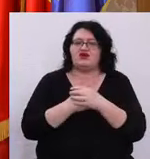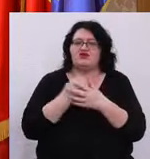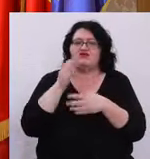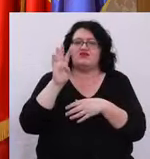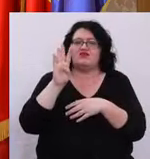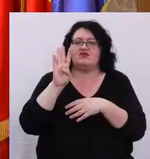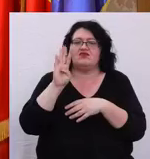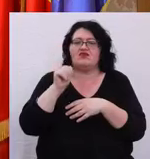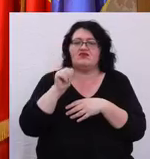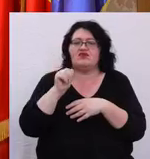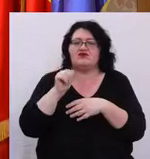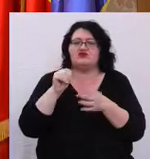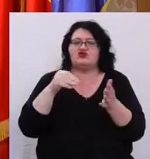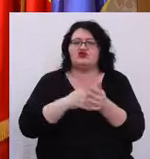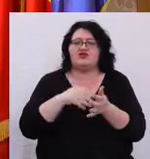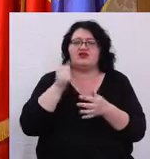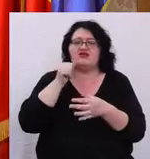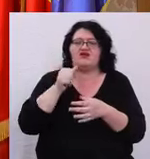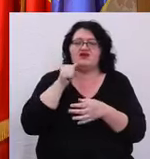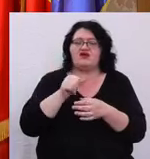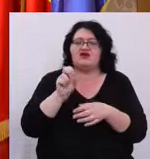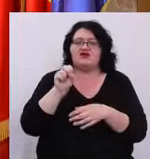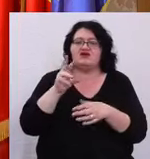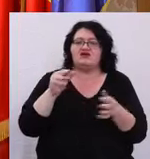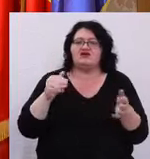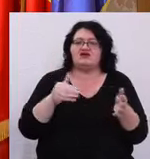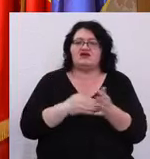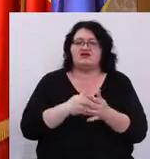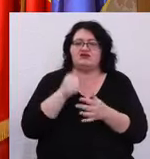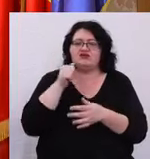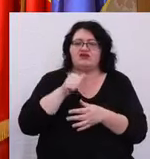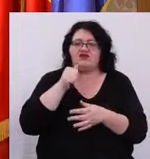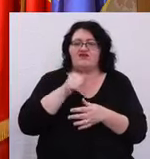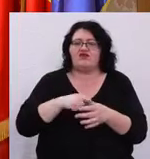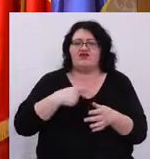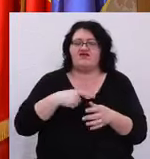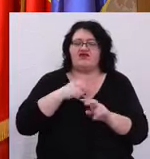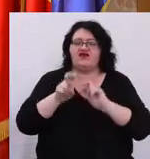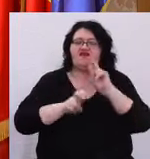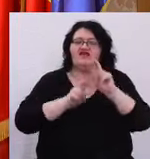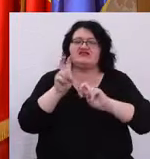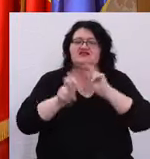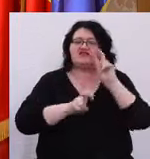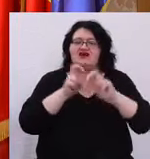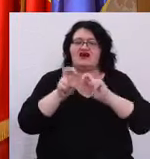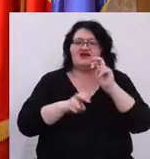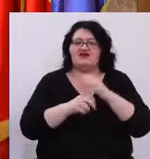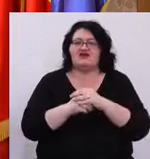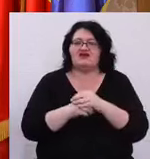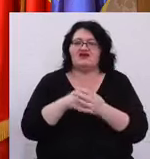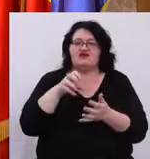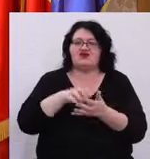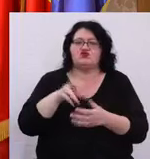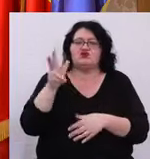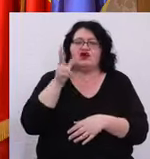40.000 de femei, din care cel puțin 13.000 de femei vor fi investigate în regiunea de vest. În